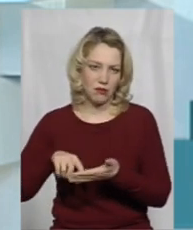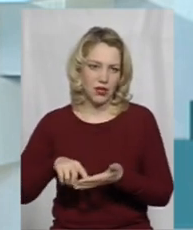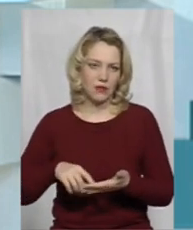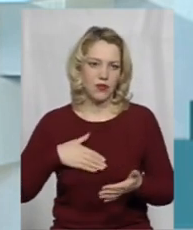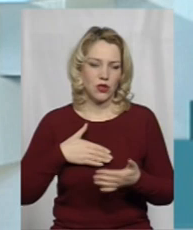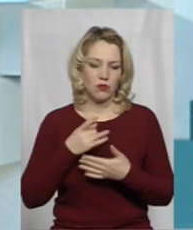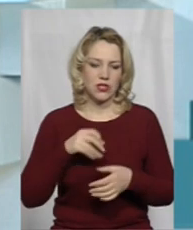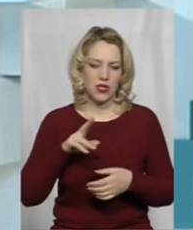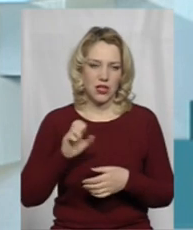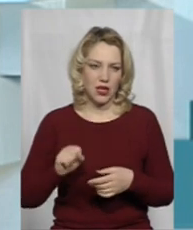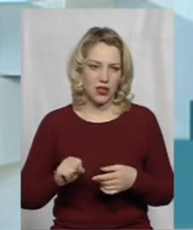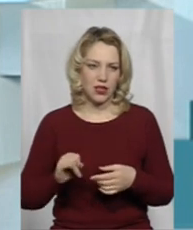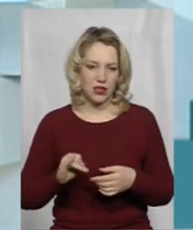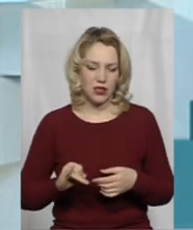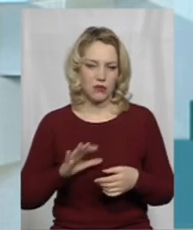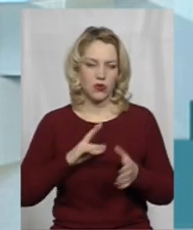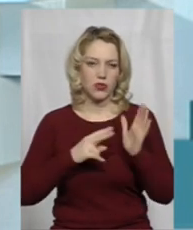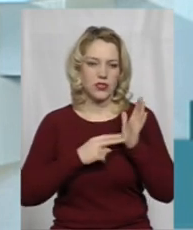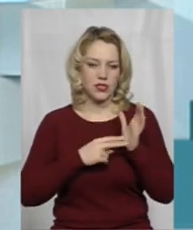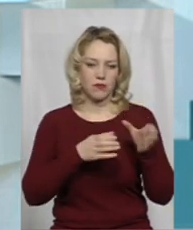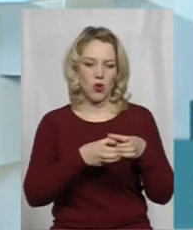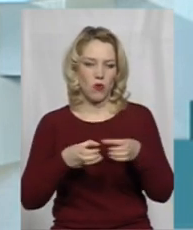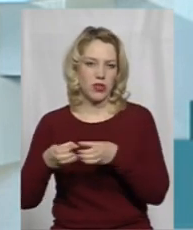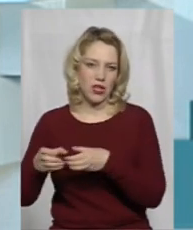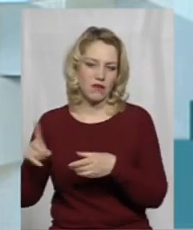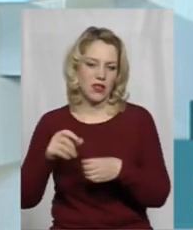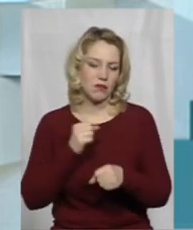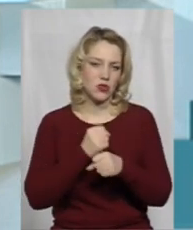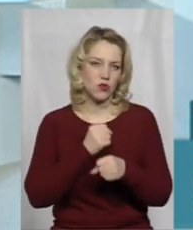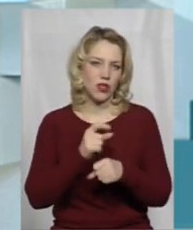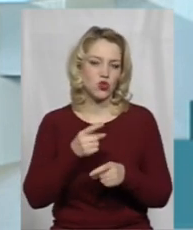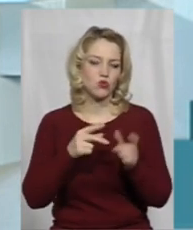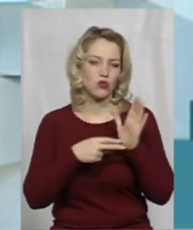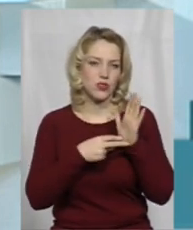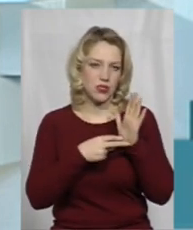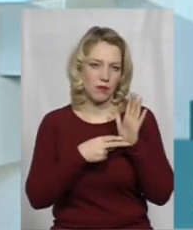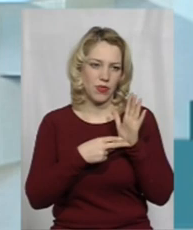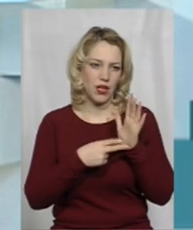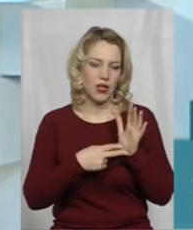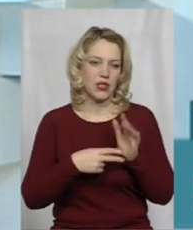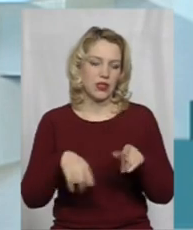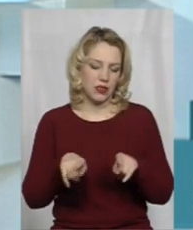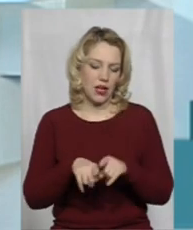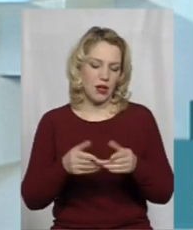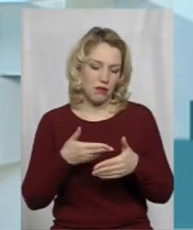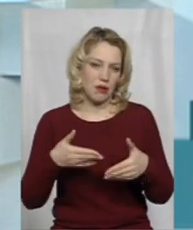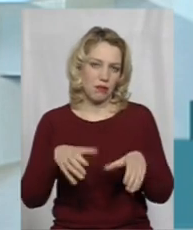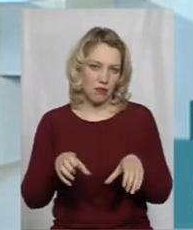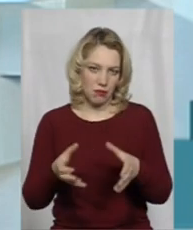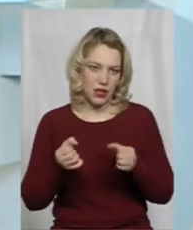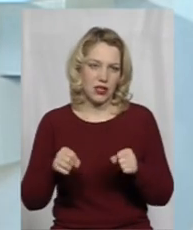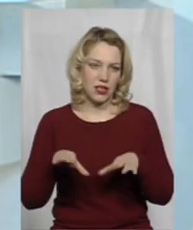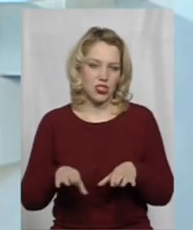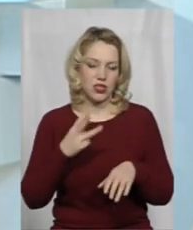В громадській раді було сім комітетів, які працювали, і відповідно було, чому саме сім, ну, і так ми прийняли рішення, якраз